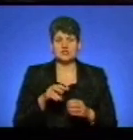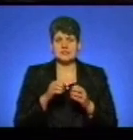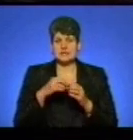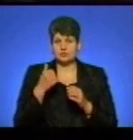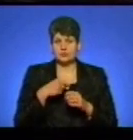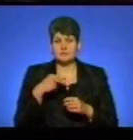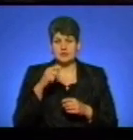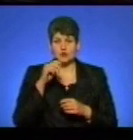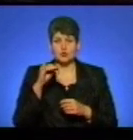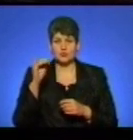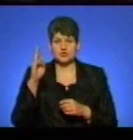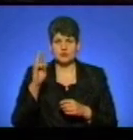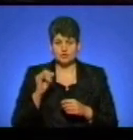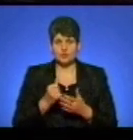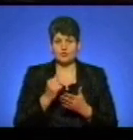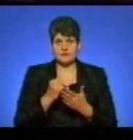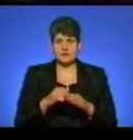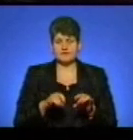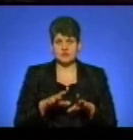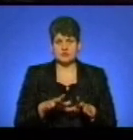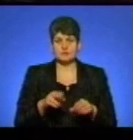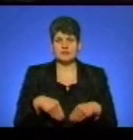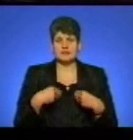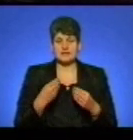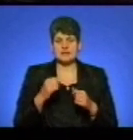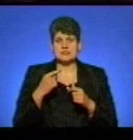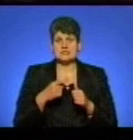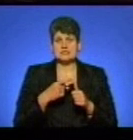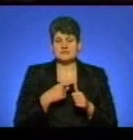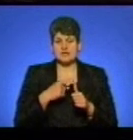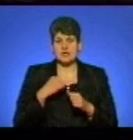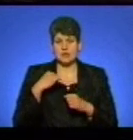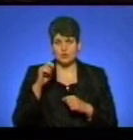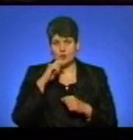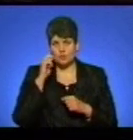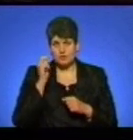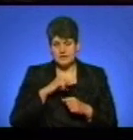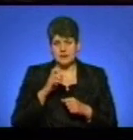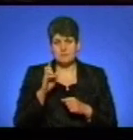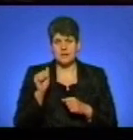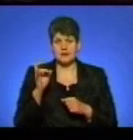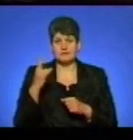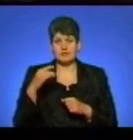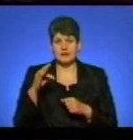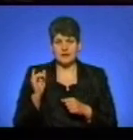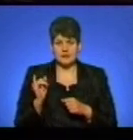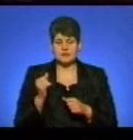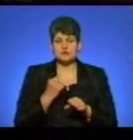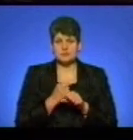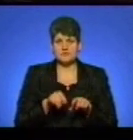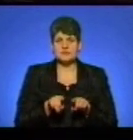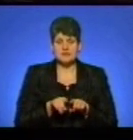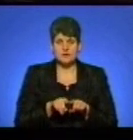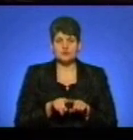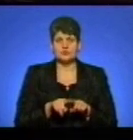президент Ющенко охуливав ці рішення про просування звання Героя України посмертного Степана Дрійча у пандерії. Але зробити це так само під